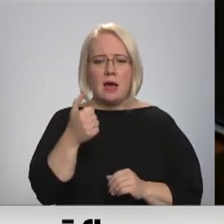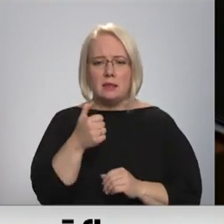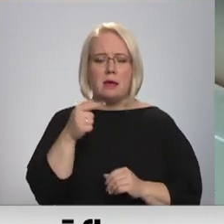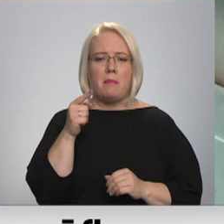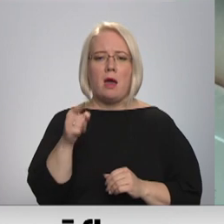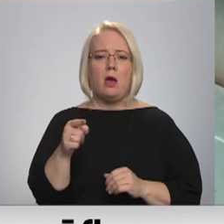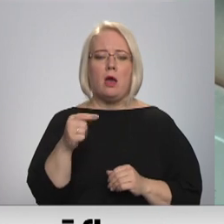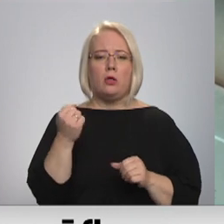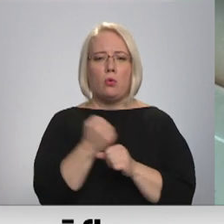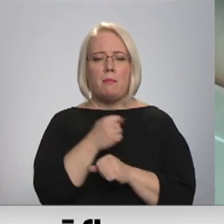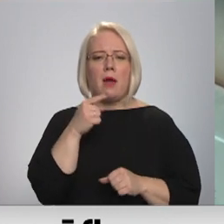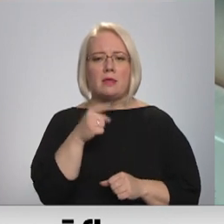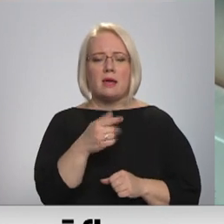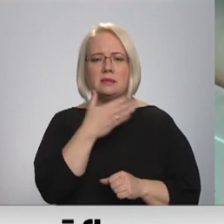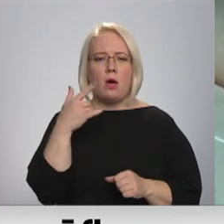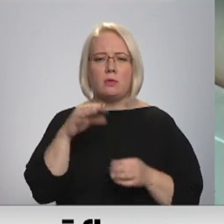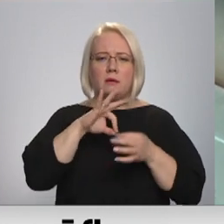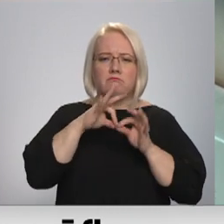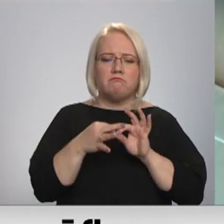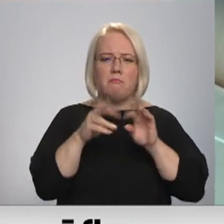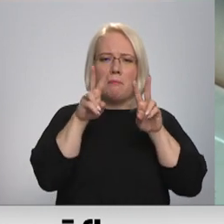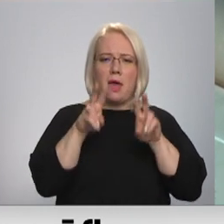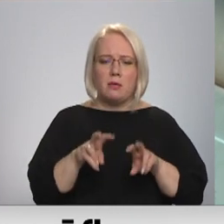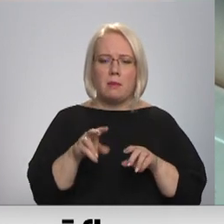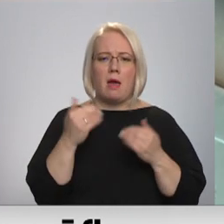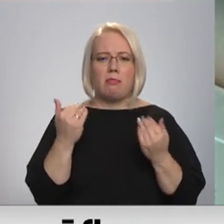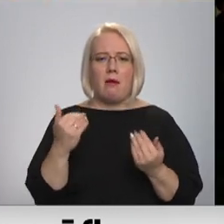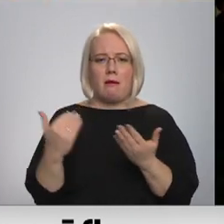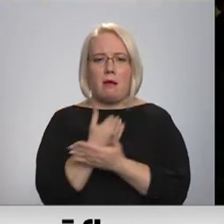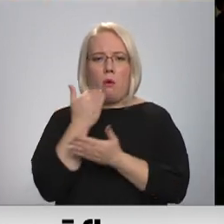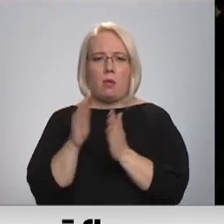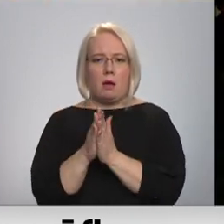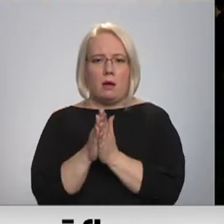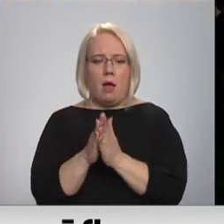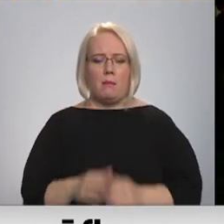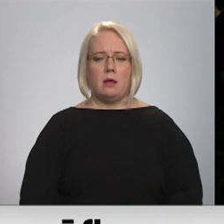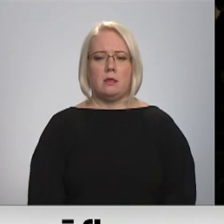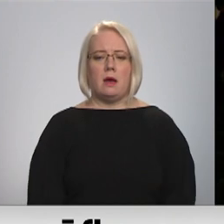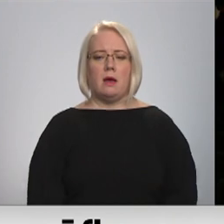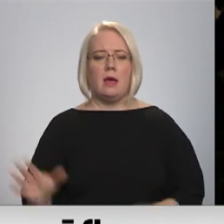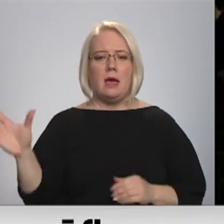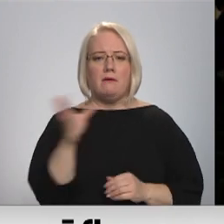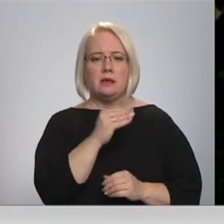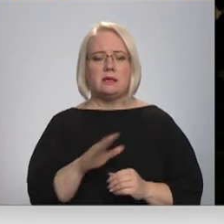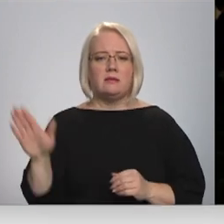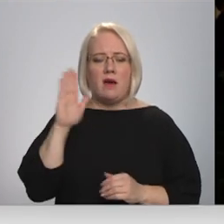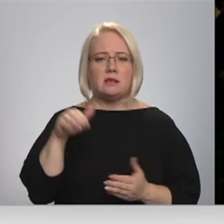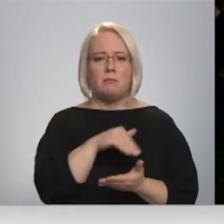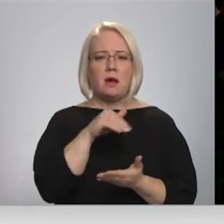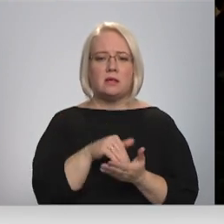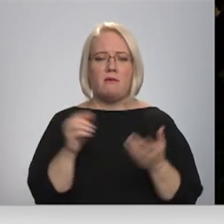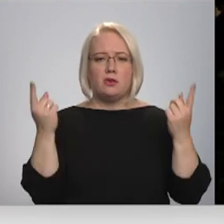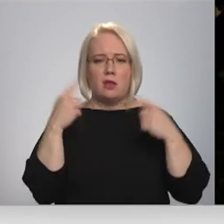redakcijā. Tomēr tas ir ne tik liels pētījums, kā nu pat atvērtā grāmata. Viss valsts pastāvēšanas laikā tas ir